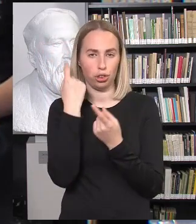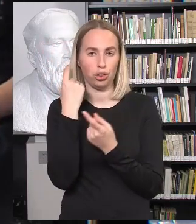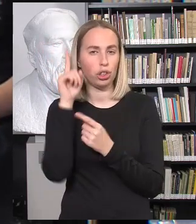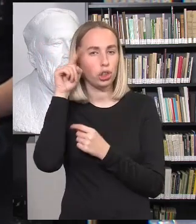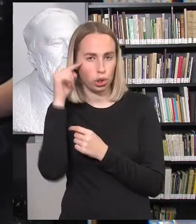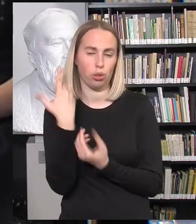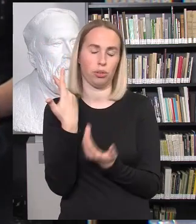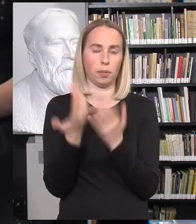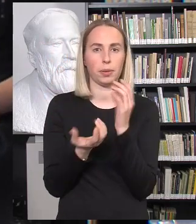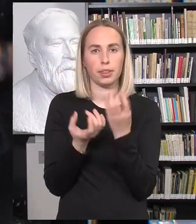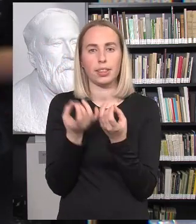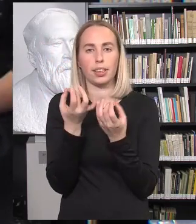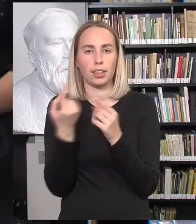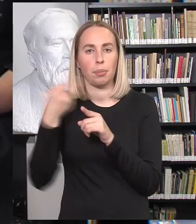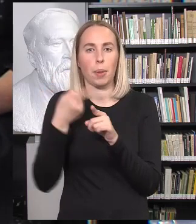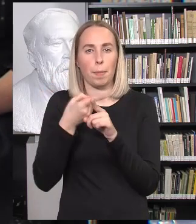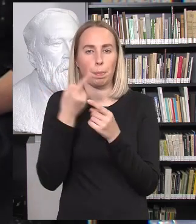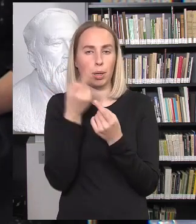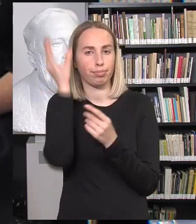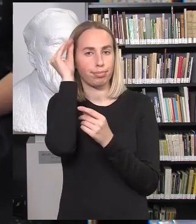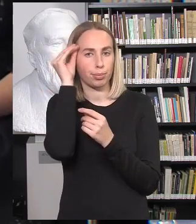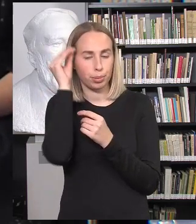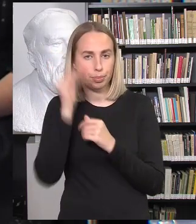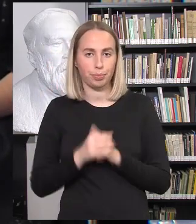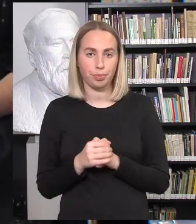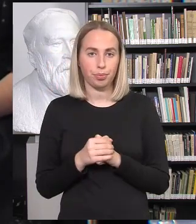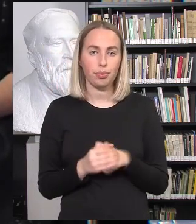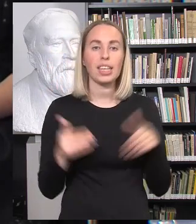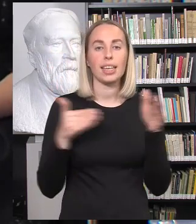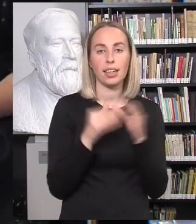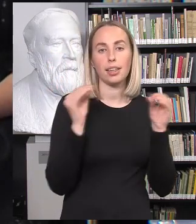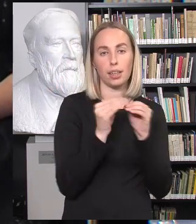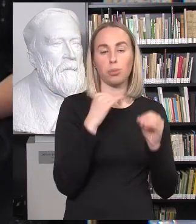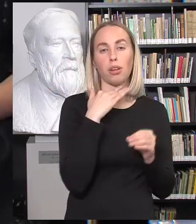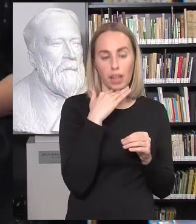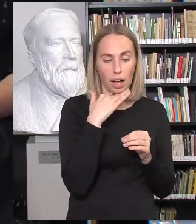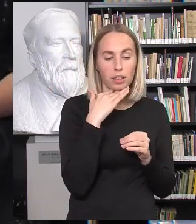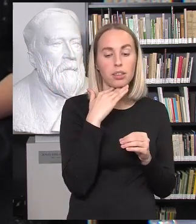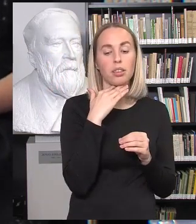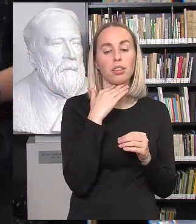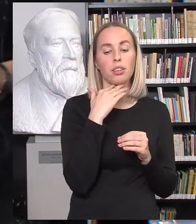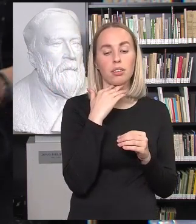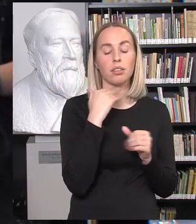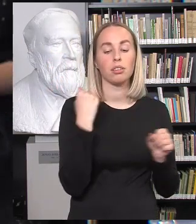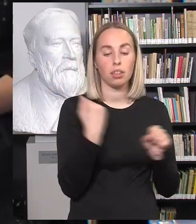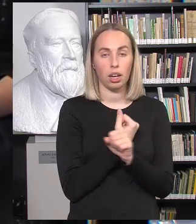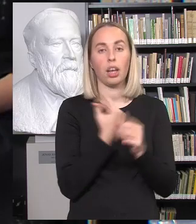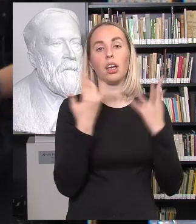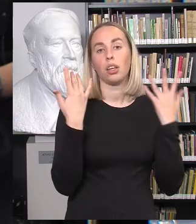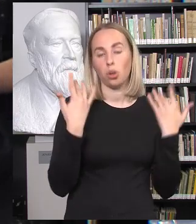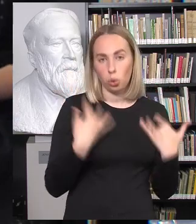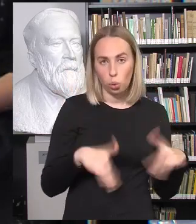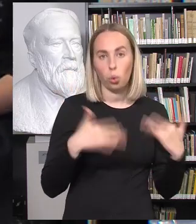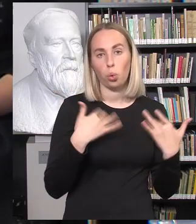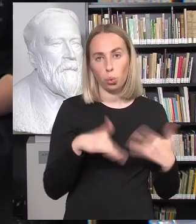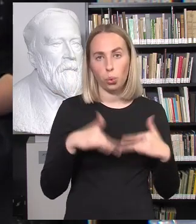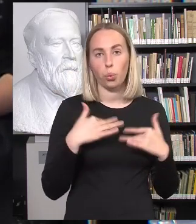Tai turi atitikti amžiaus tarpinius, atsiprašau, bet iš principo iki dešimtos klasės mes turėtume jau turėti, na,